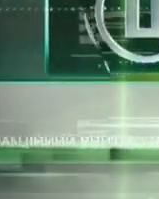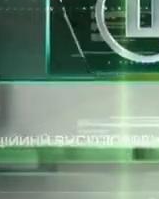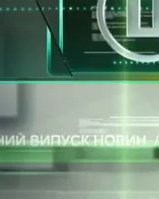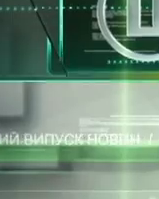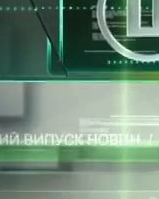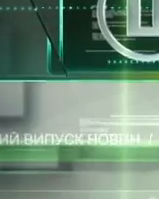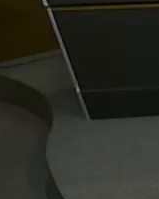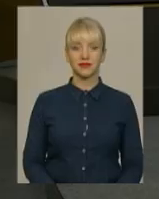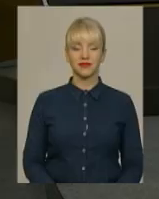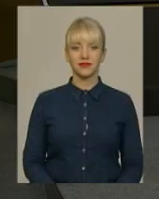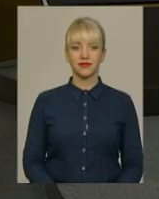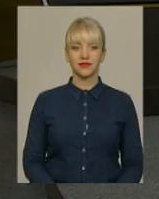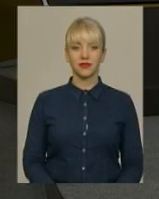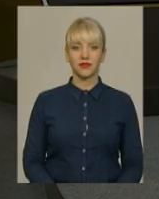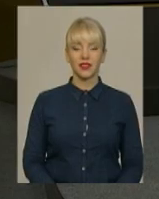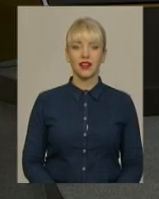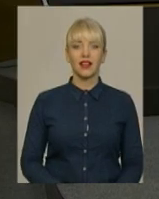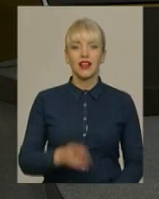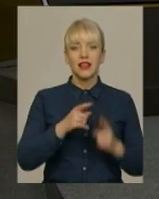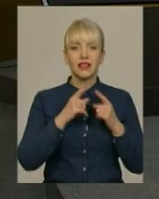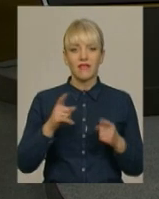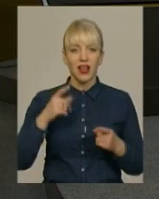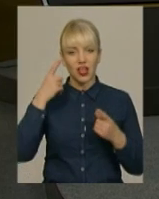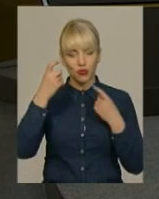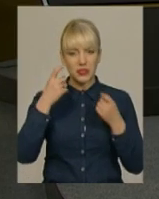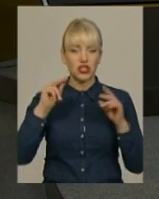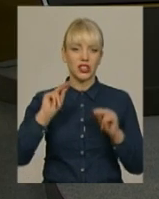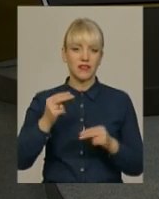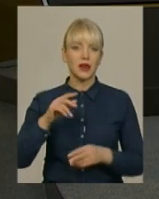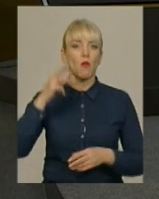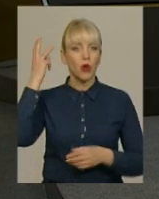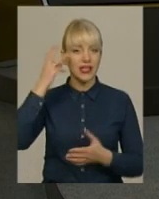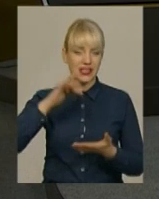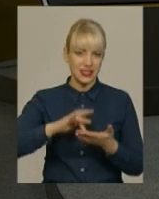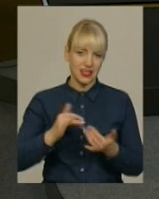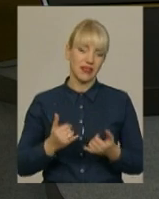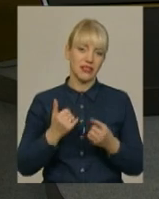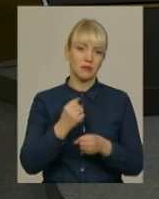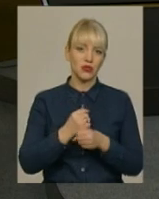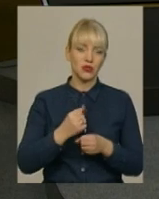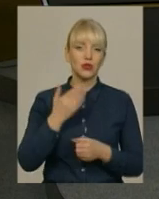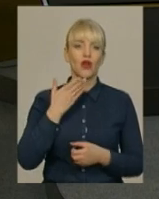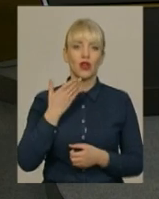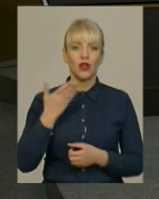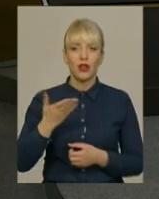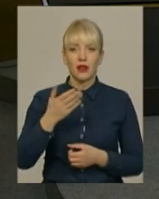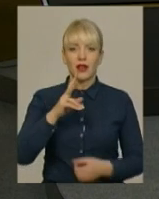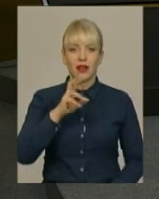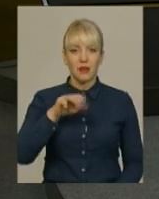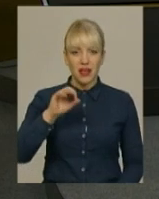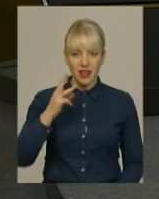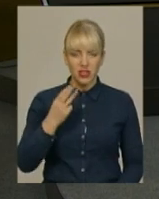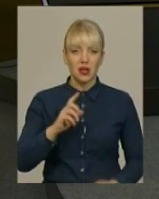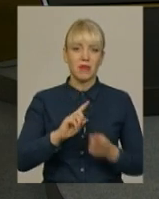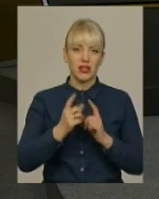Музика Триває інформаційний четвер на каналі Поділля Центр на часі новини. В студії Олена Кам'яняша і Оксана